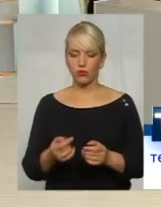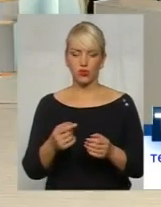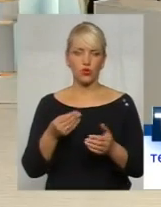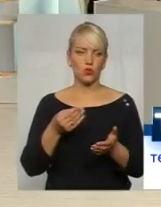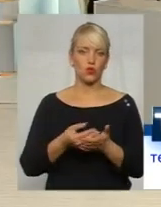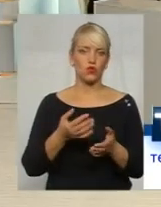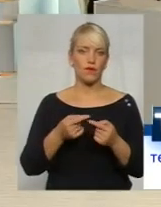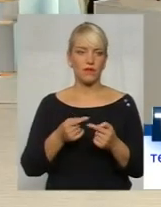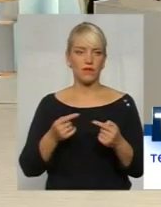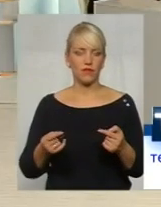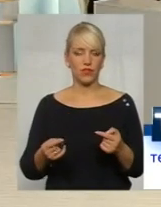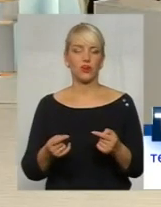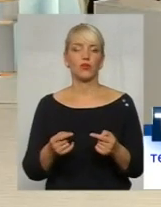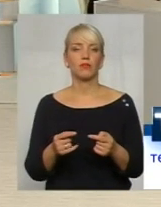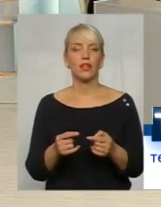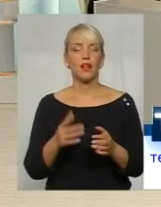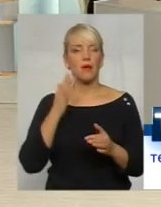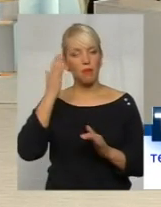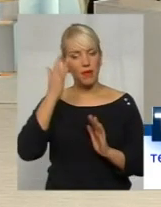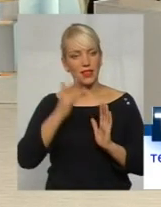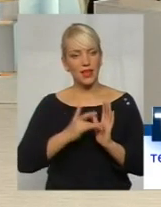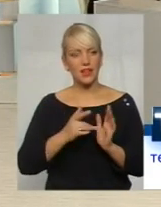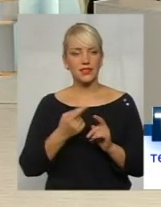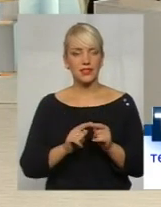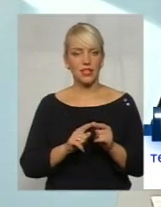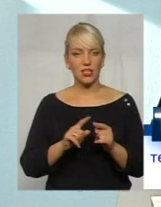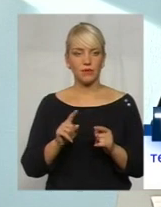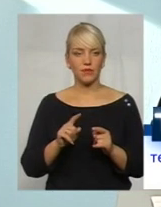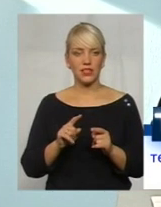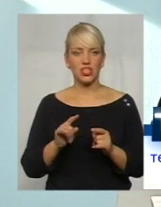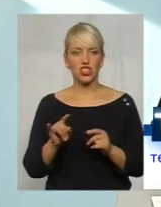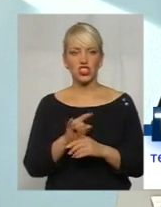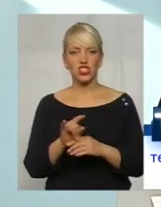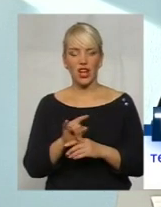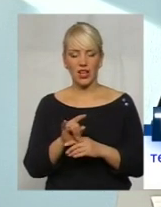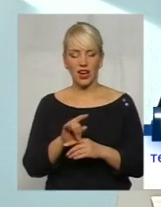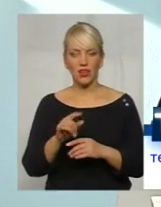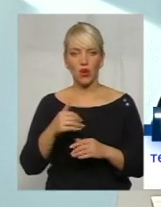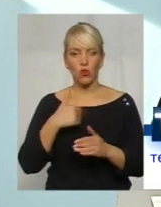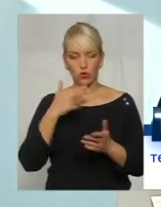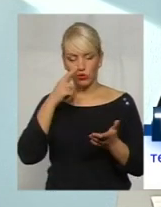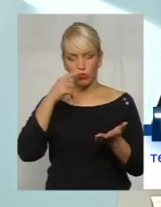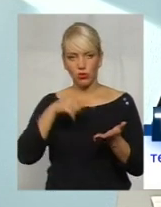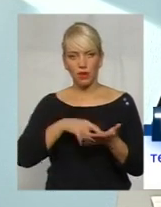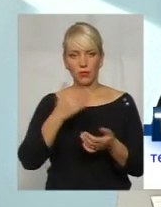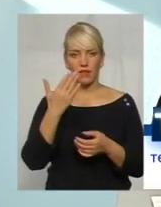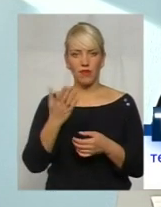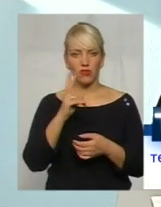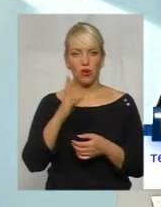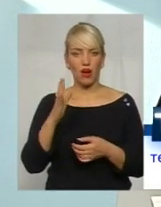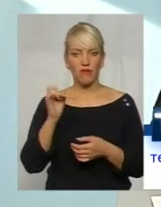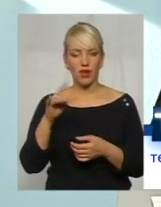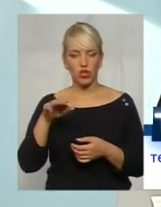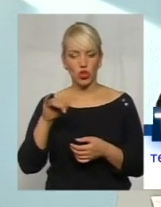вироби. З метою шахрая тільки потрапити в приміщ, в квартиру, в будинок і вже